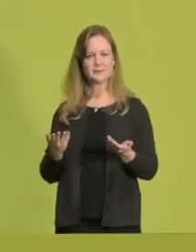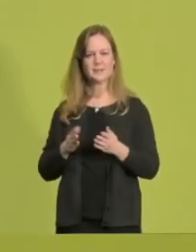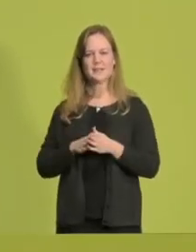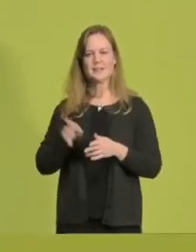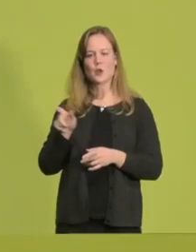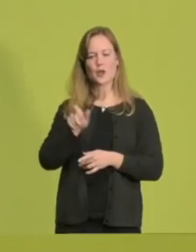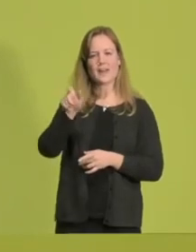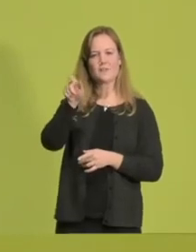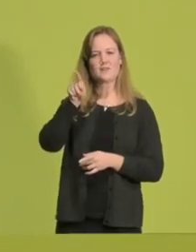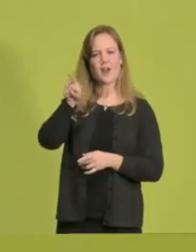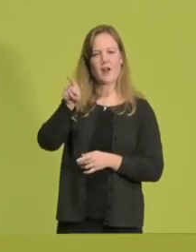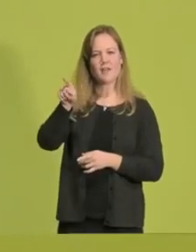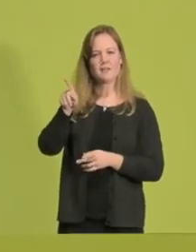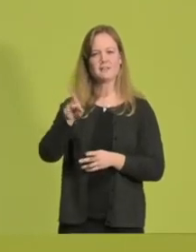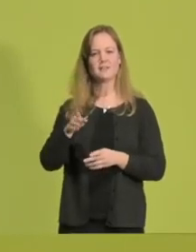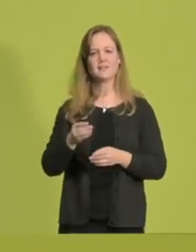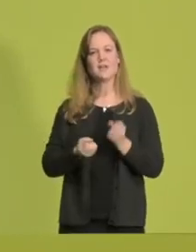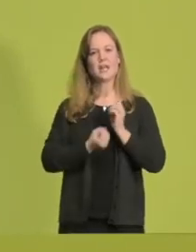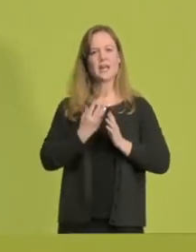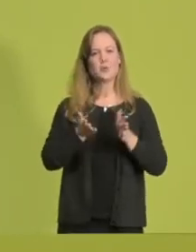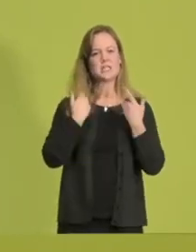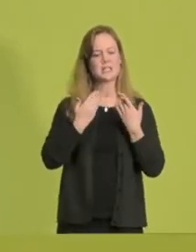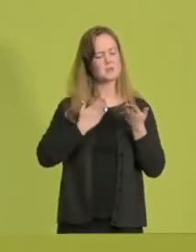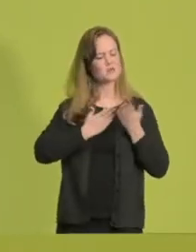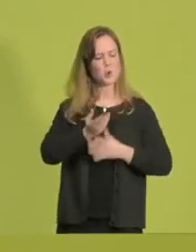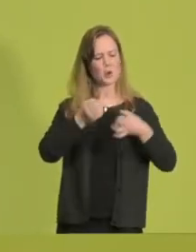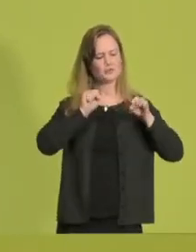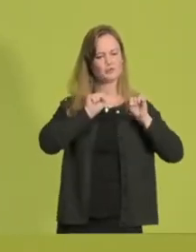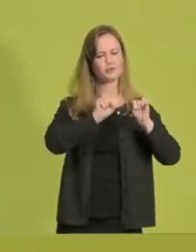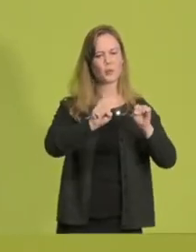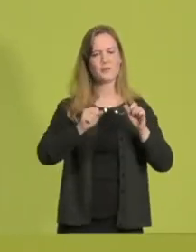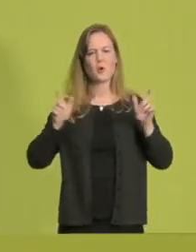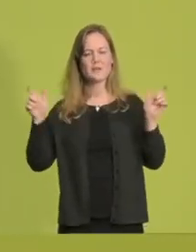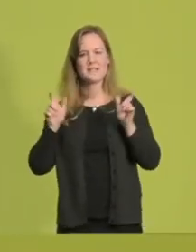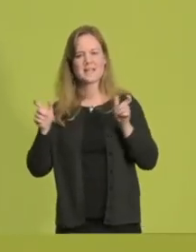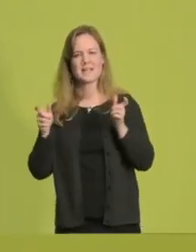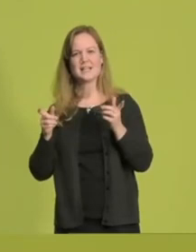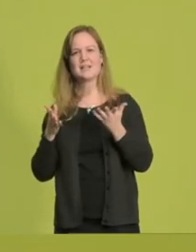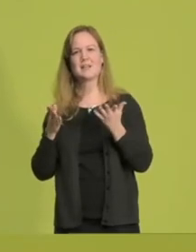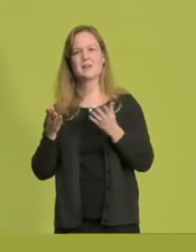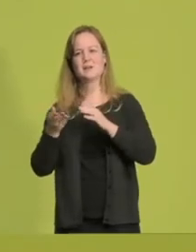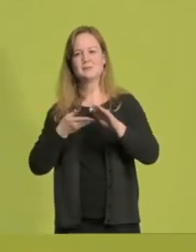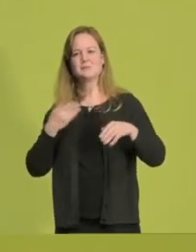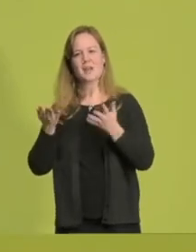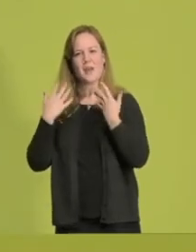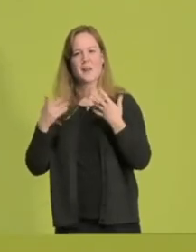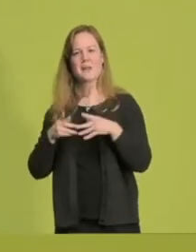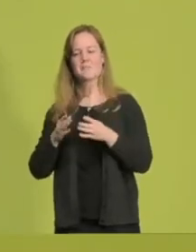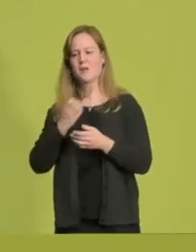NRW, das das natürliche Klima konsequent schützt und das gesellschaftliche Klima mit Leidenschaft verbessert.